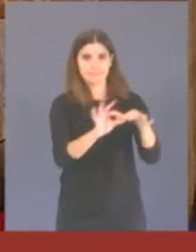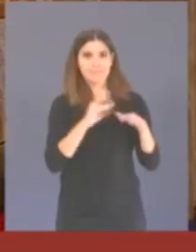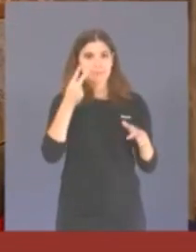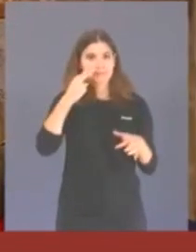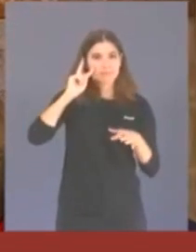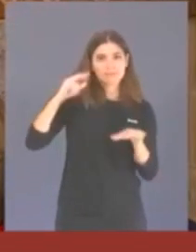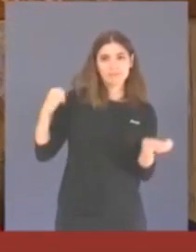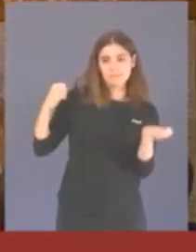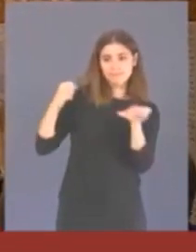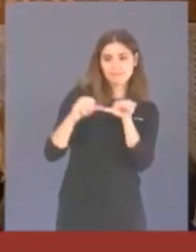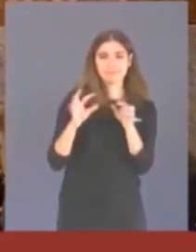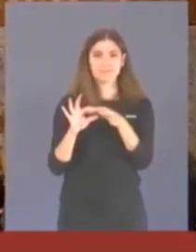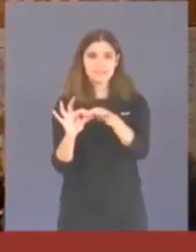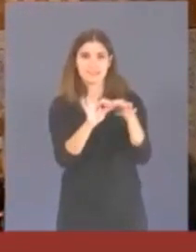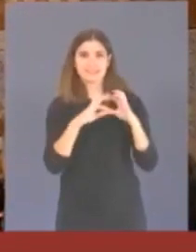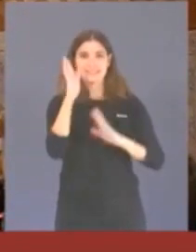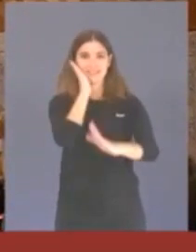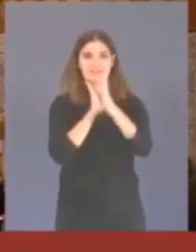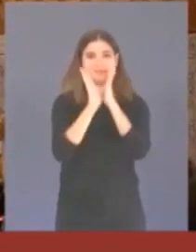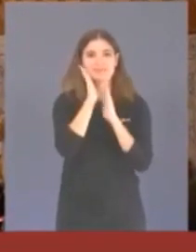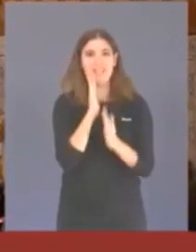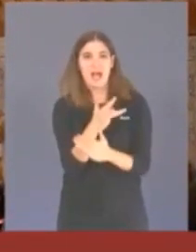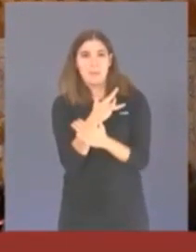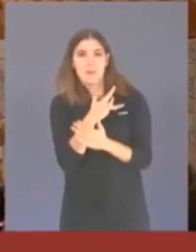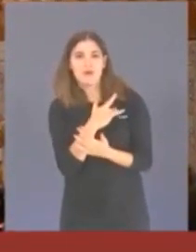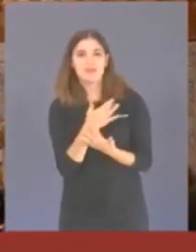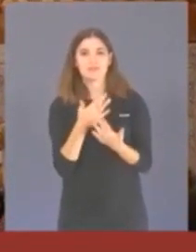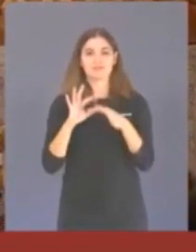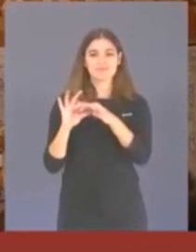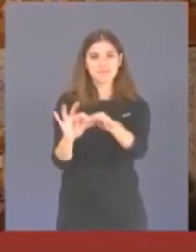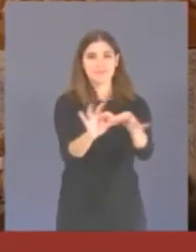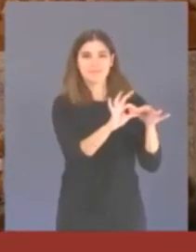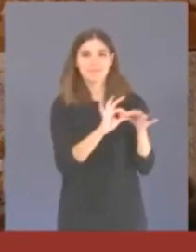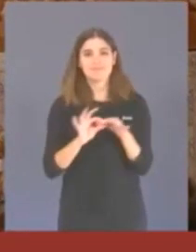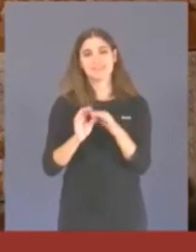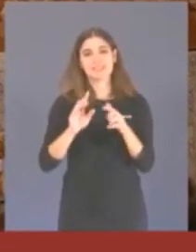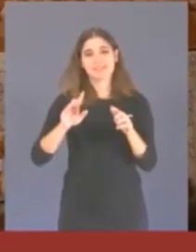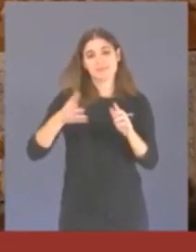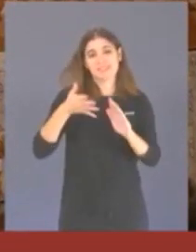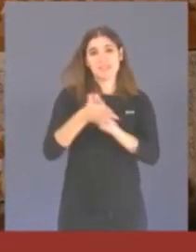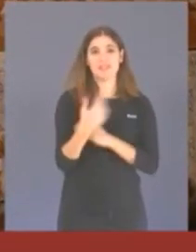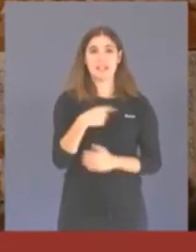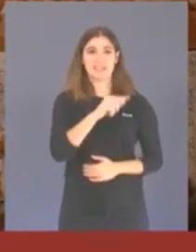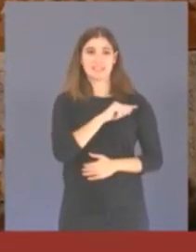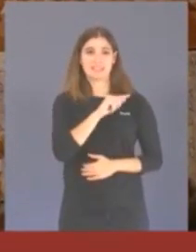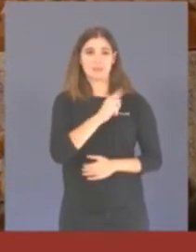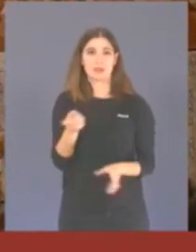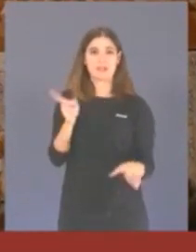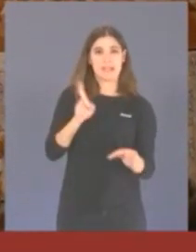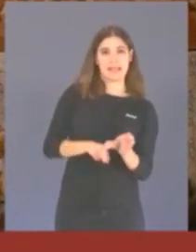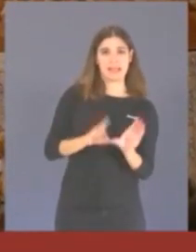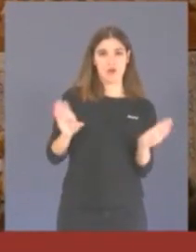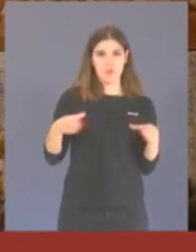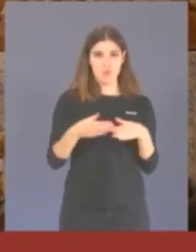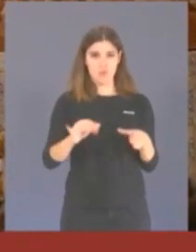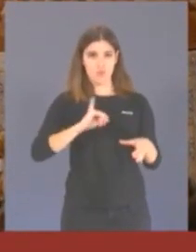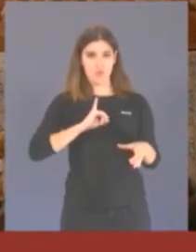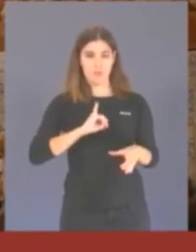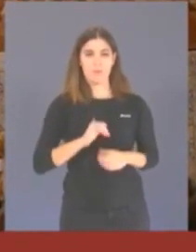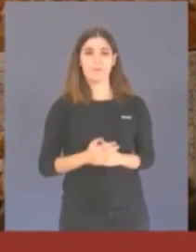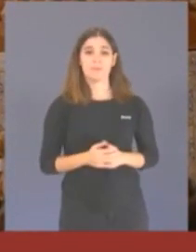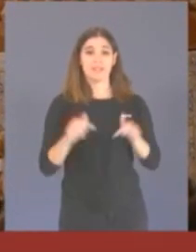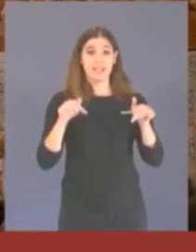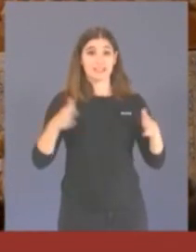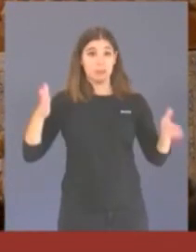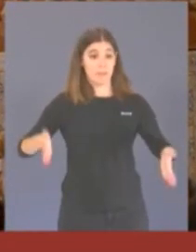agermanen i també d'afectes, d'amors i desamors que acaben conformant sentiments de pertinença. Des d